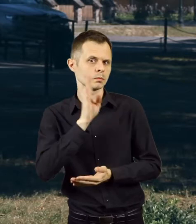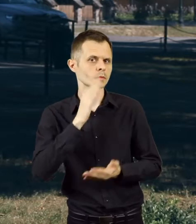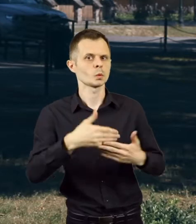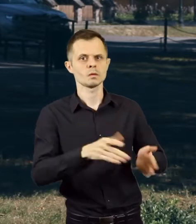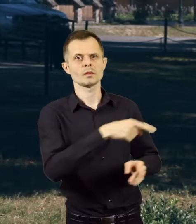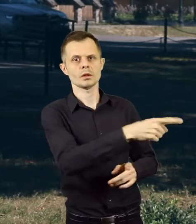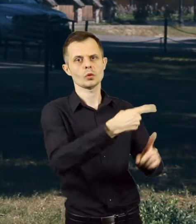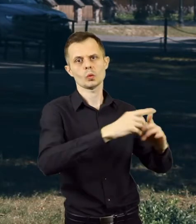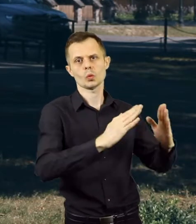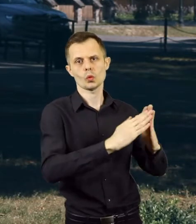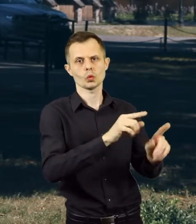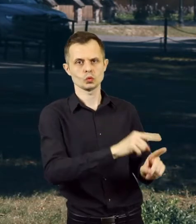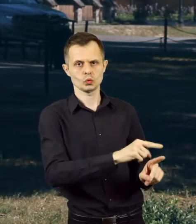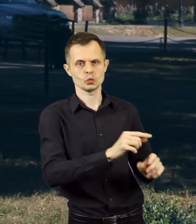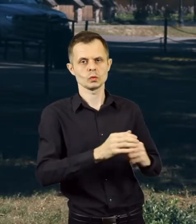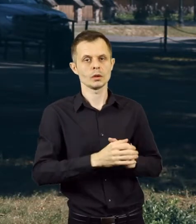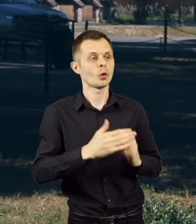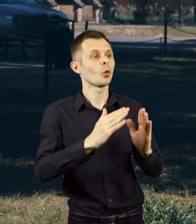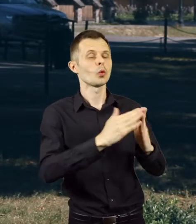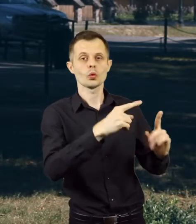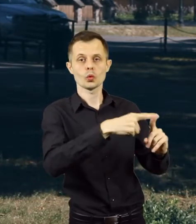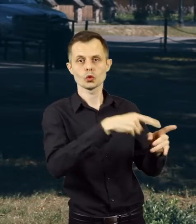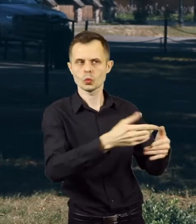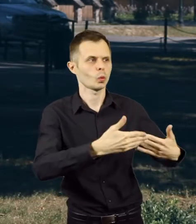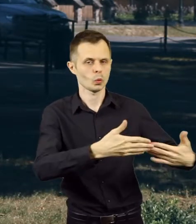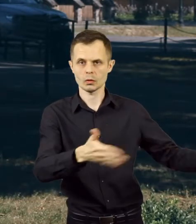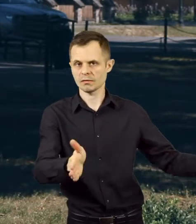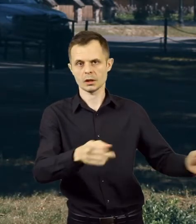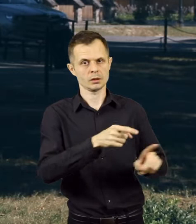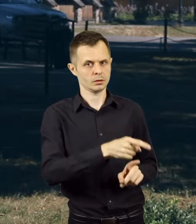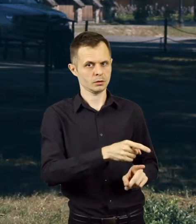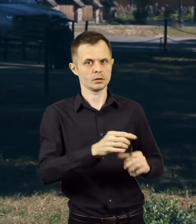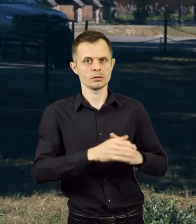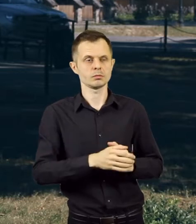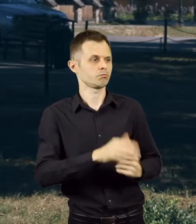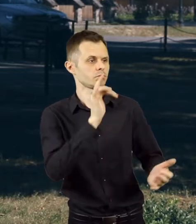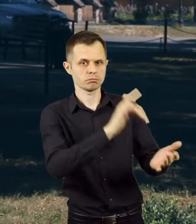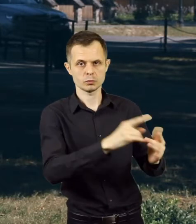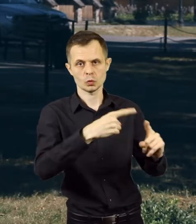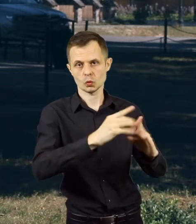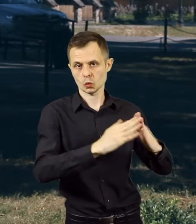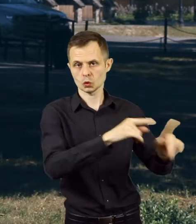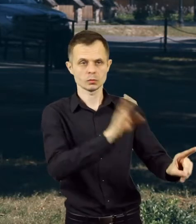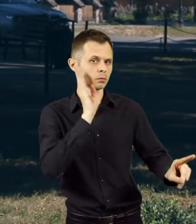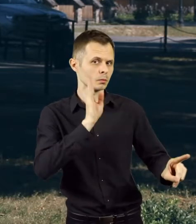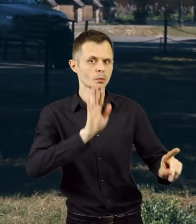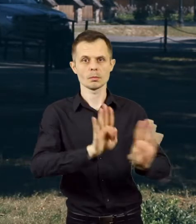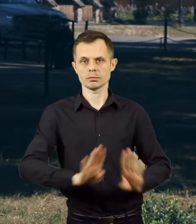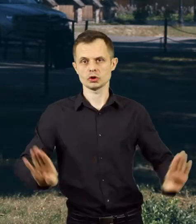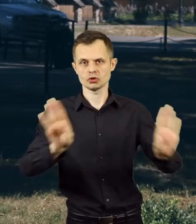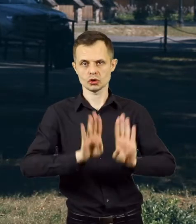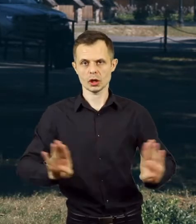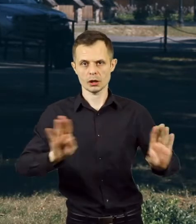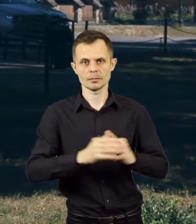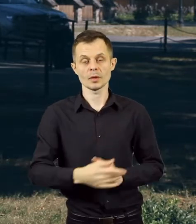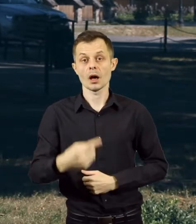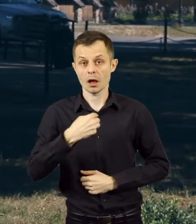kościół, kościół ciągle czynny, kościół parafialny, gdzie odbywają się nabożeństwa.